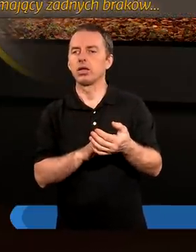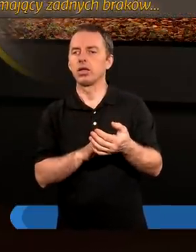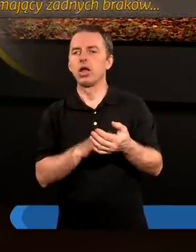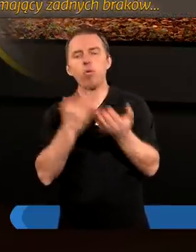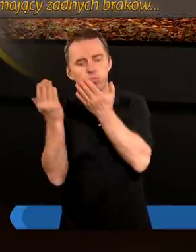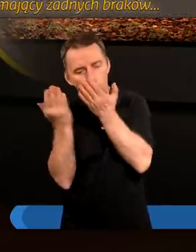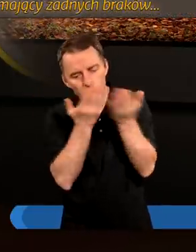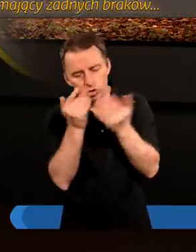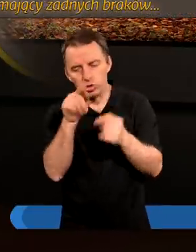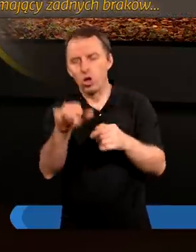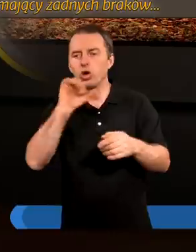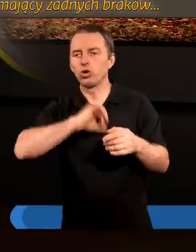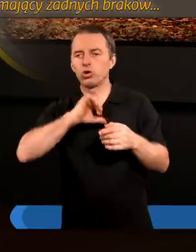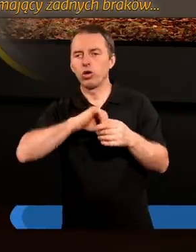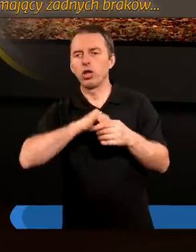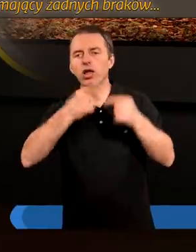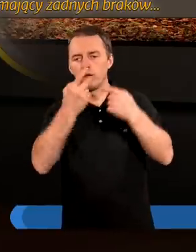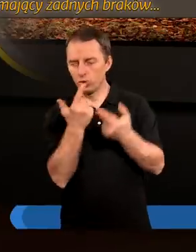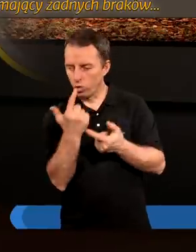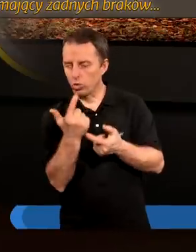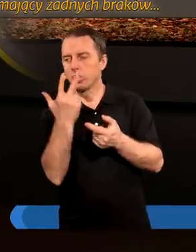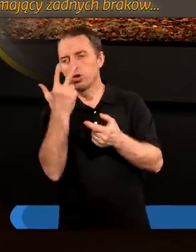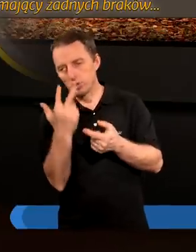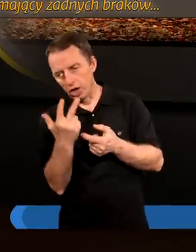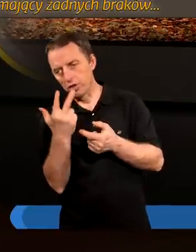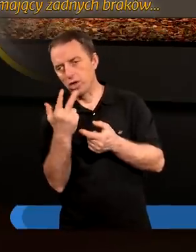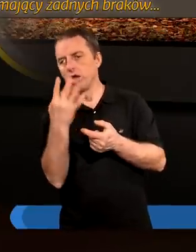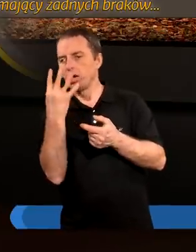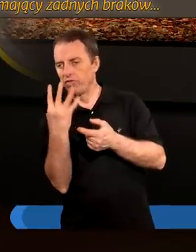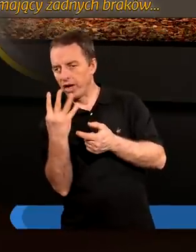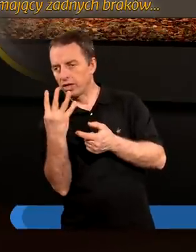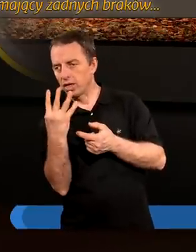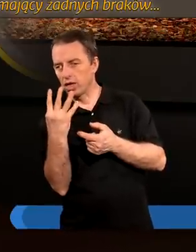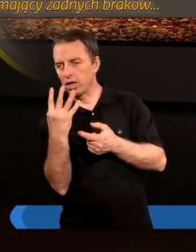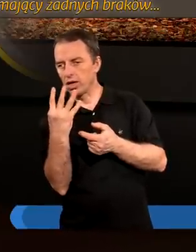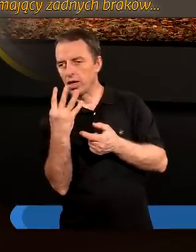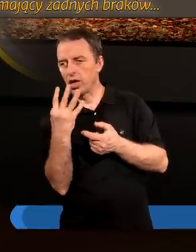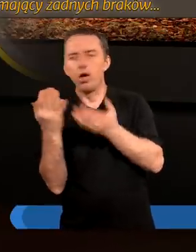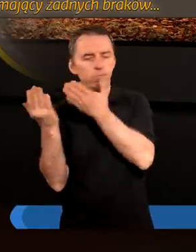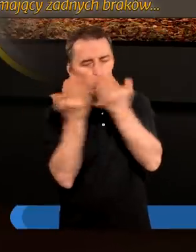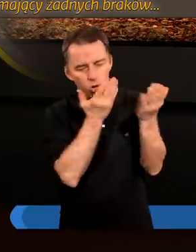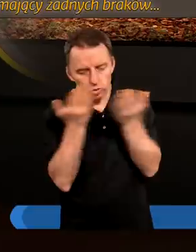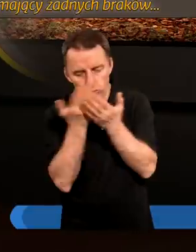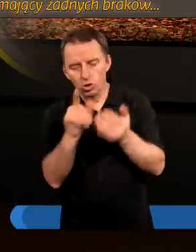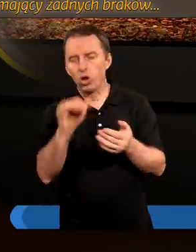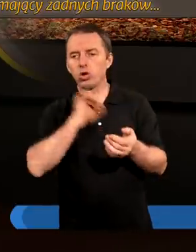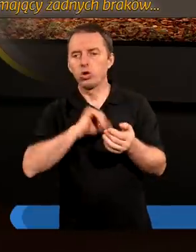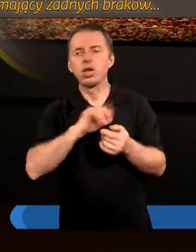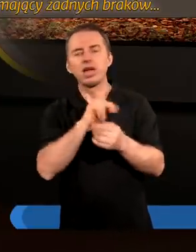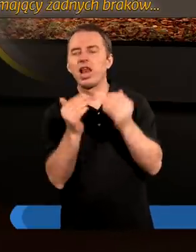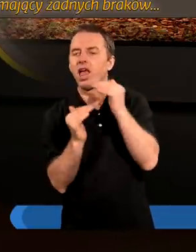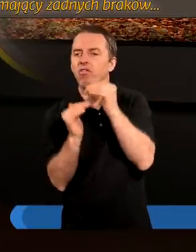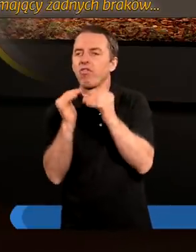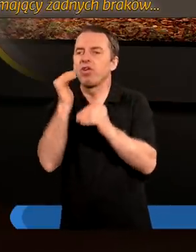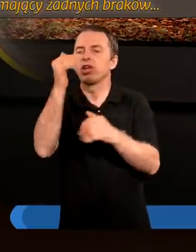Poczytujcie to sobie, czytam wiersz drugi, trzeci, czwarty. Poczytujcie to sobie za